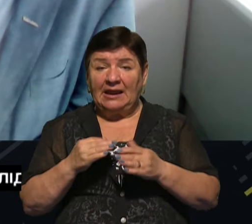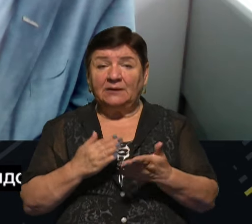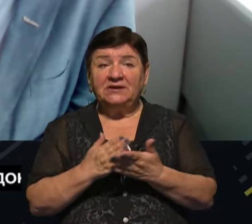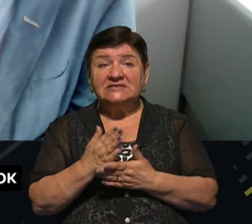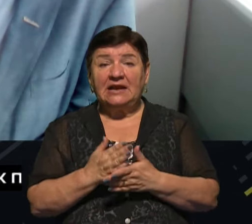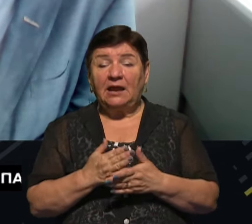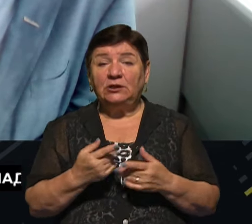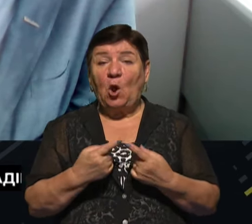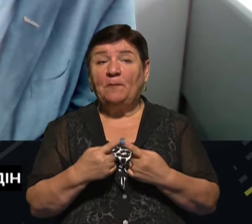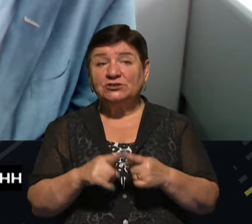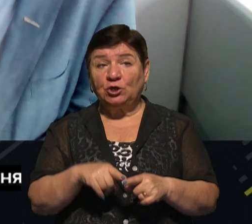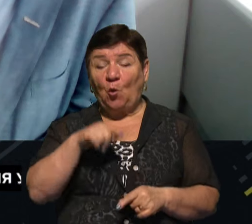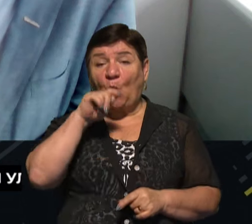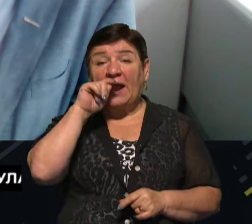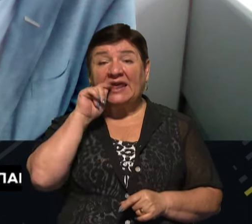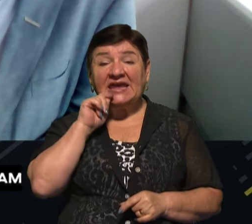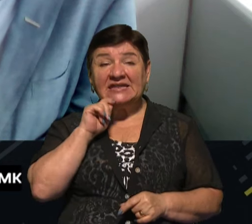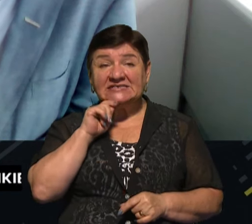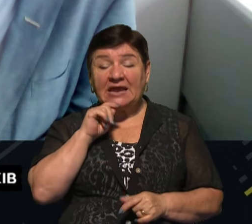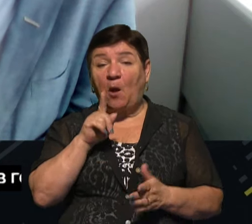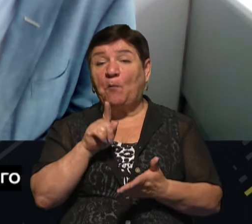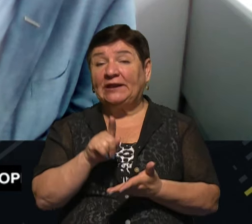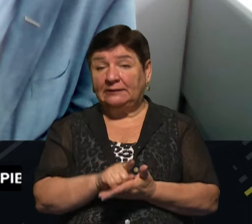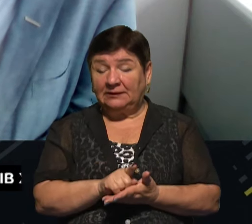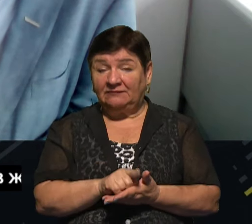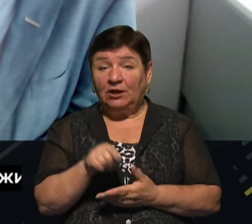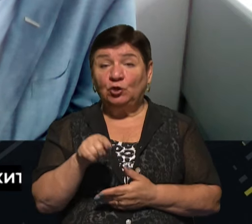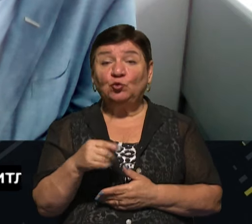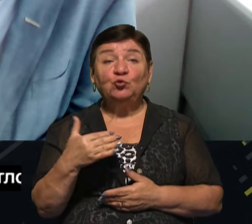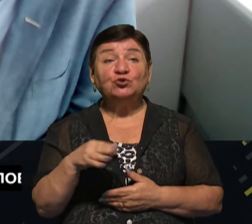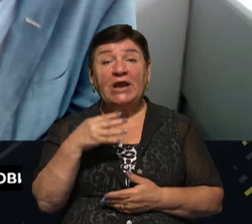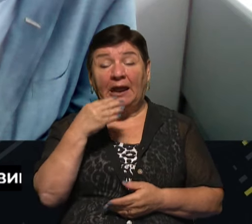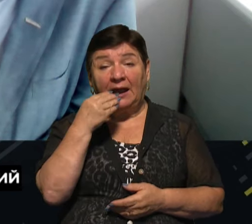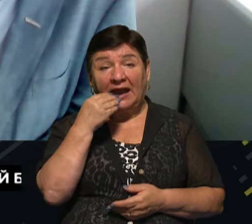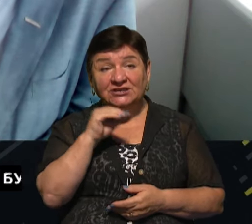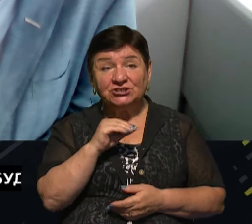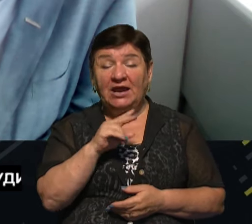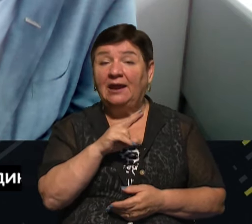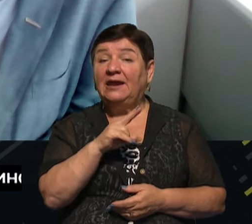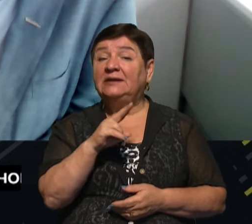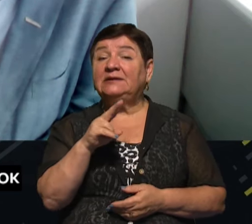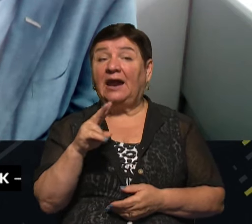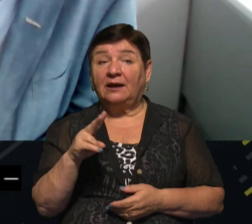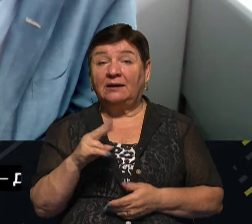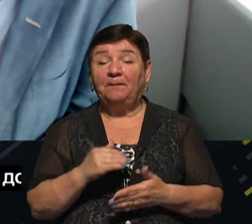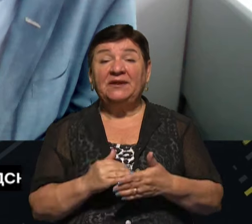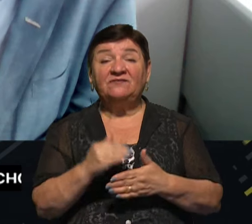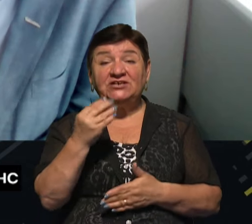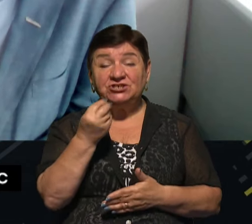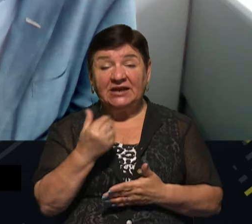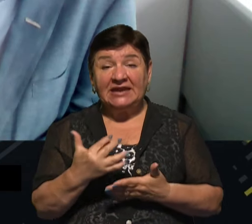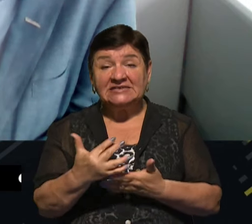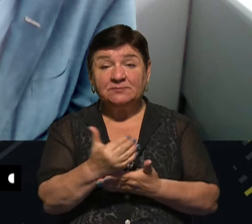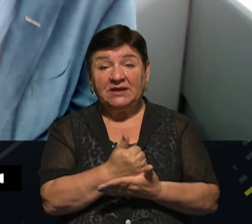машину українських податків. Тут вже краще, наприклад, як підвищений збір